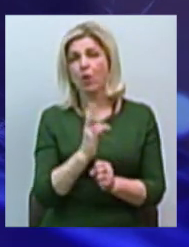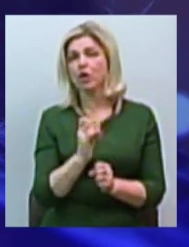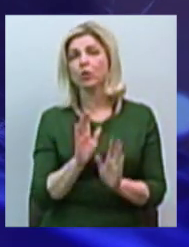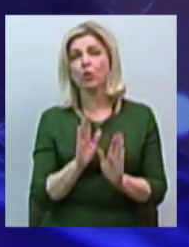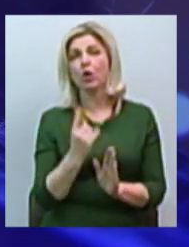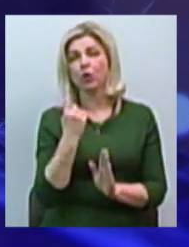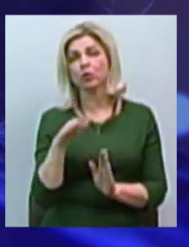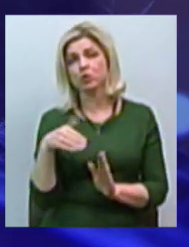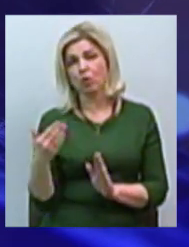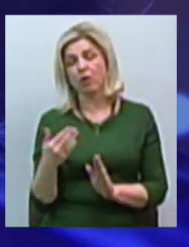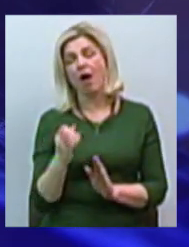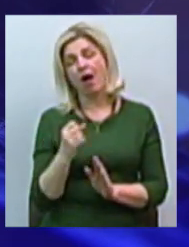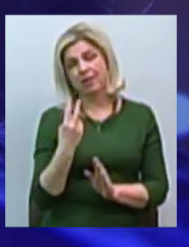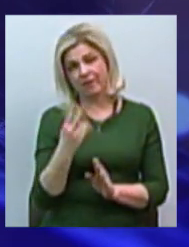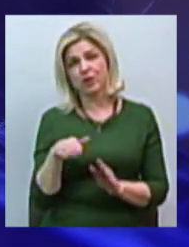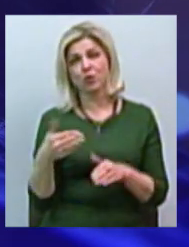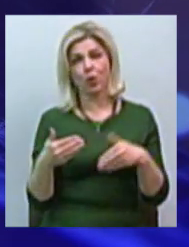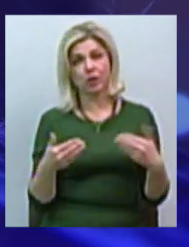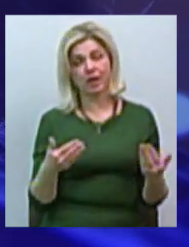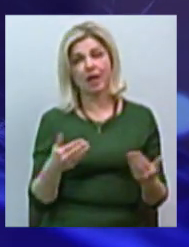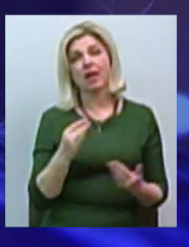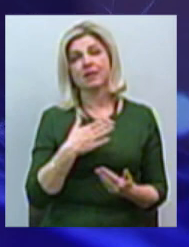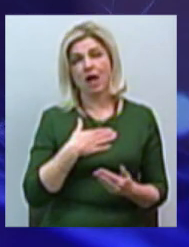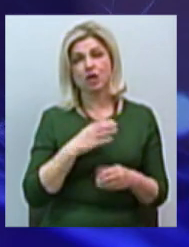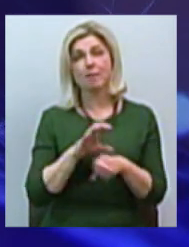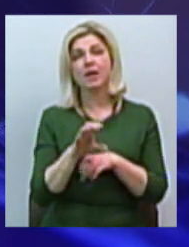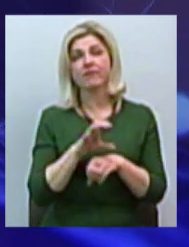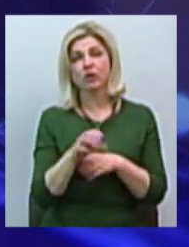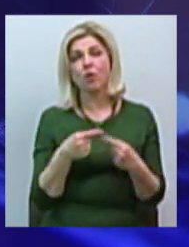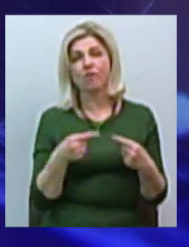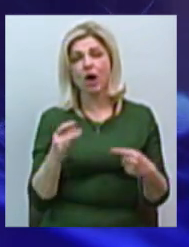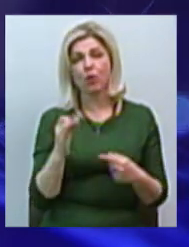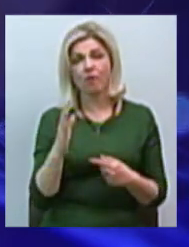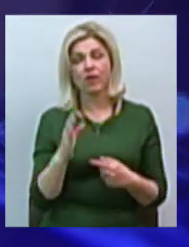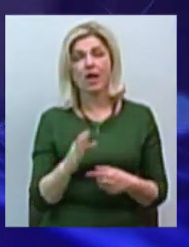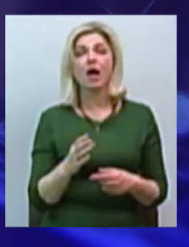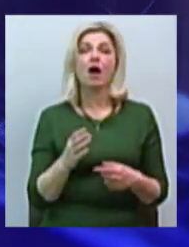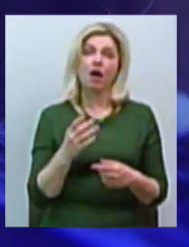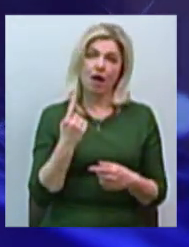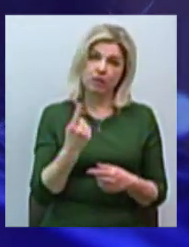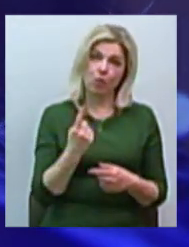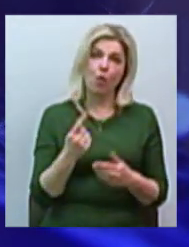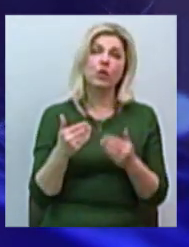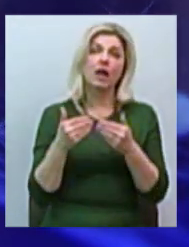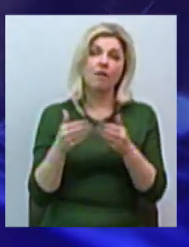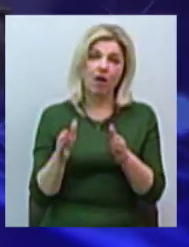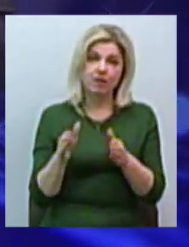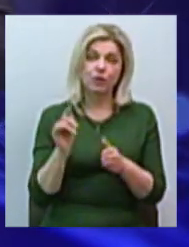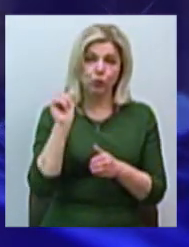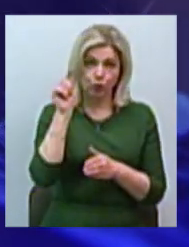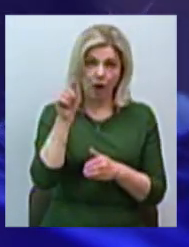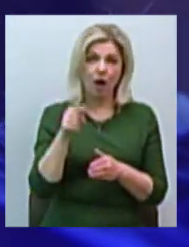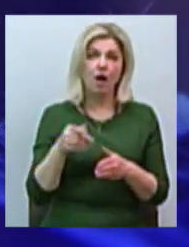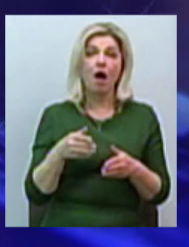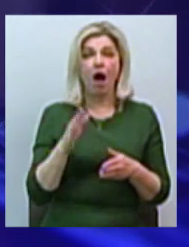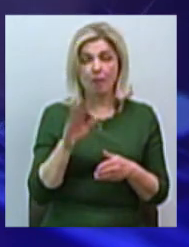работает в обій сторони, тому, тому, нашим производителям товаров, с одной сторони, відкривається туда ход, а с другой сторони,